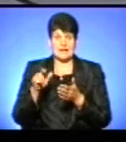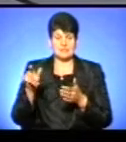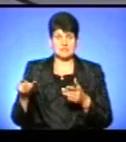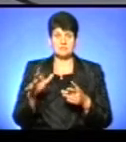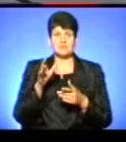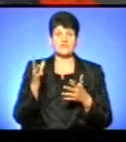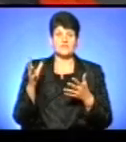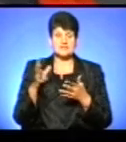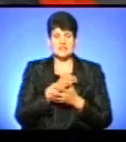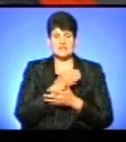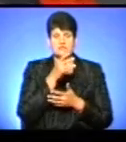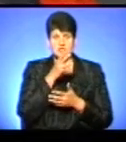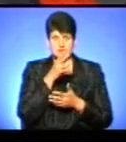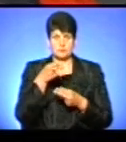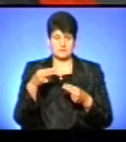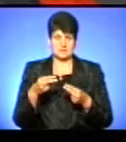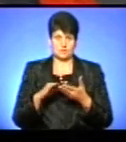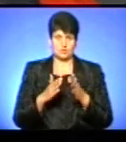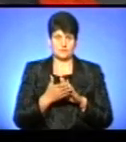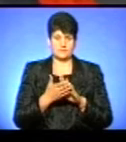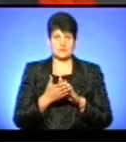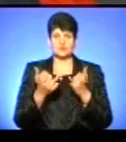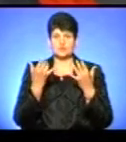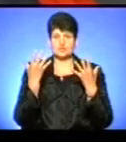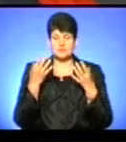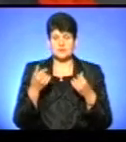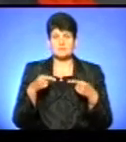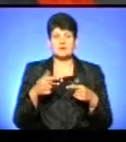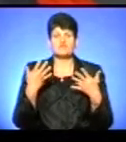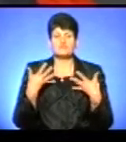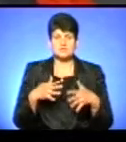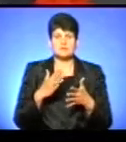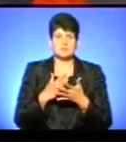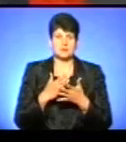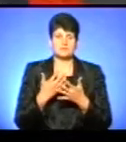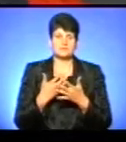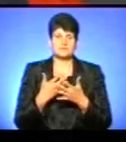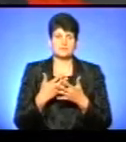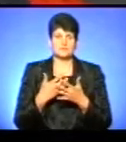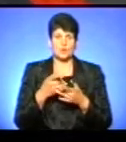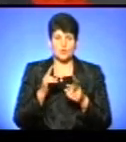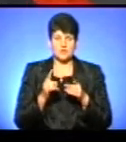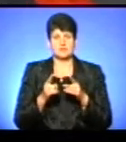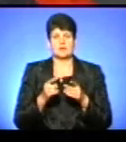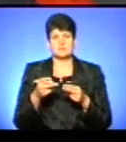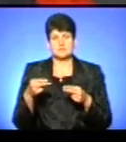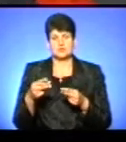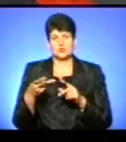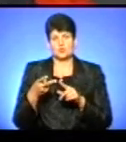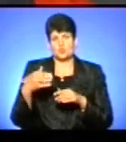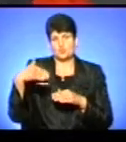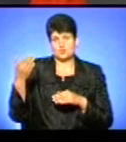з цією організацією укласти договір? На сьогоднішній день ми вже маємо оригінал підписаний другою стороною